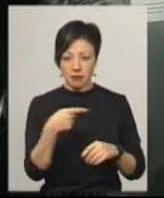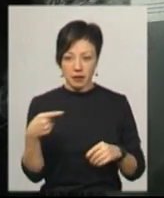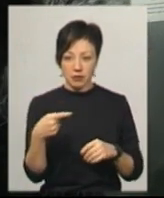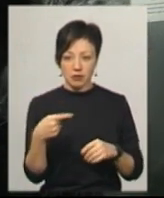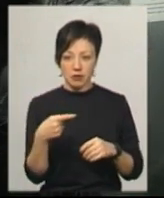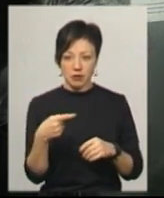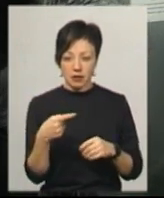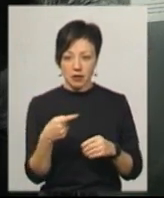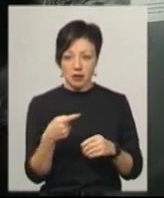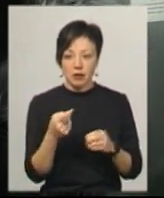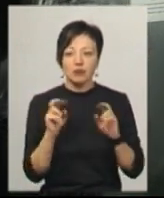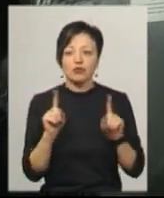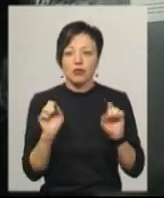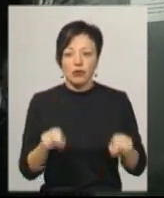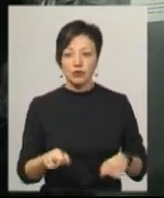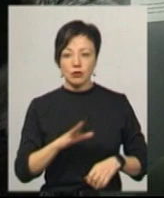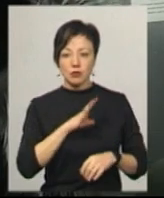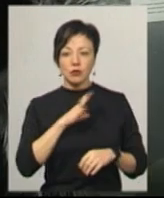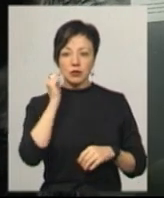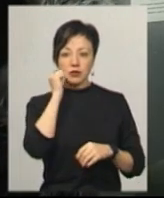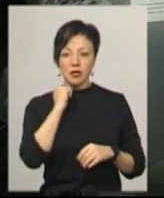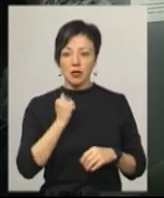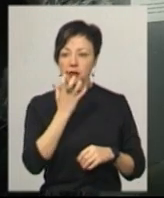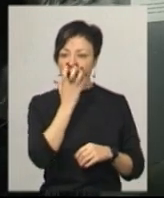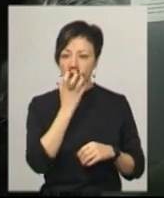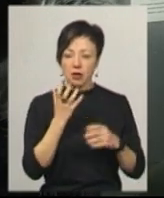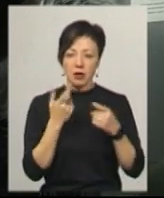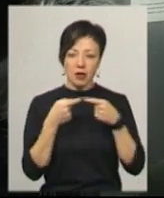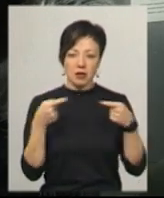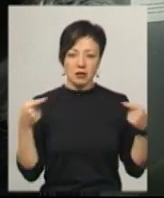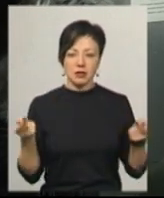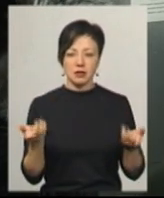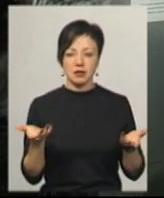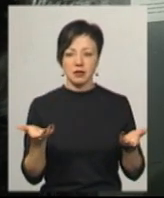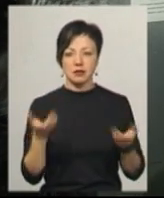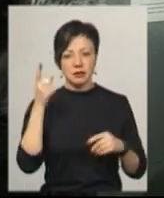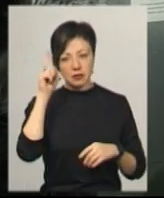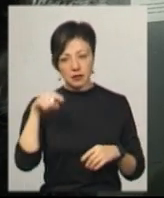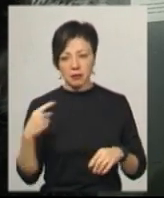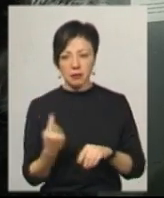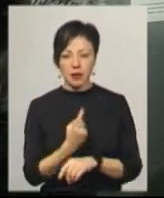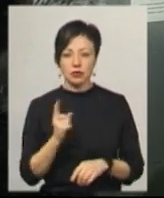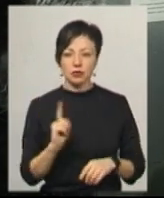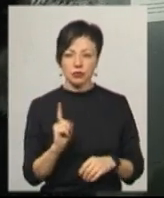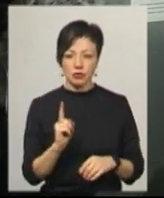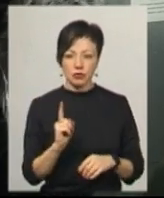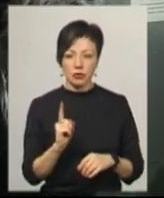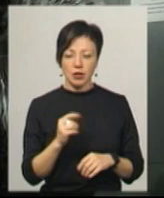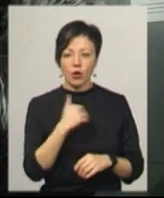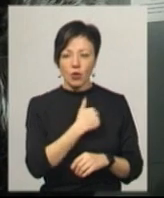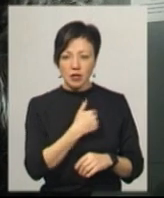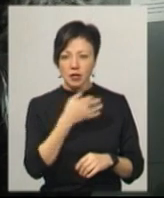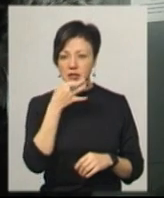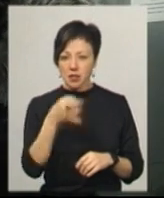мороза, що там можна було, старі протигази, ще щось. І знаєте, перше, що я